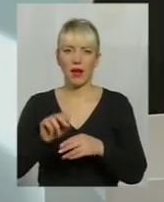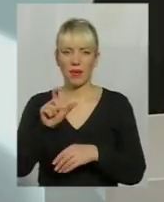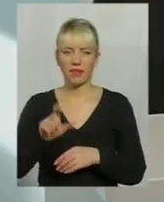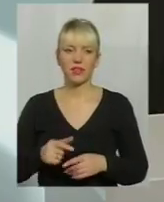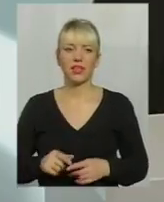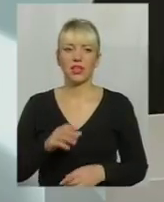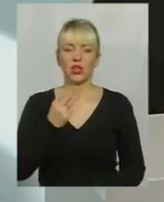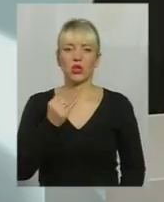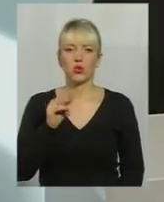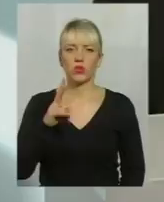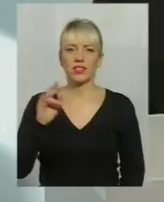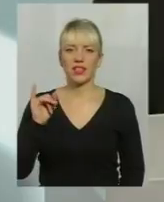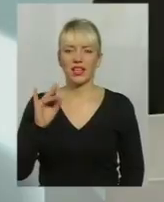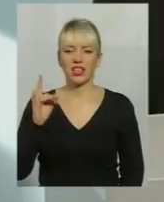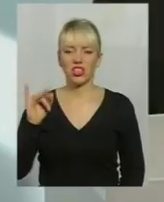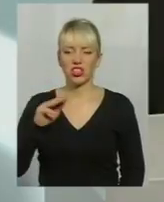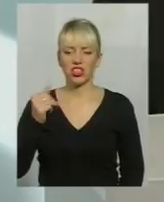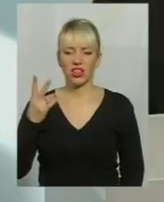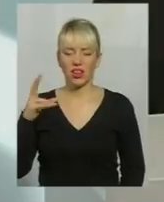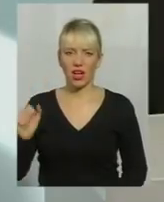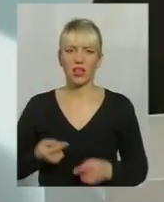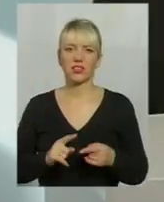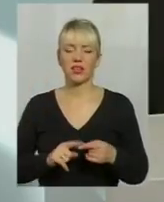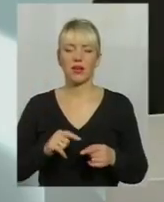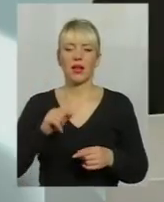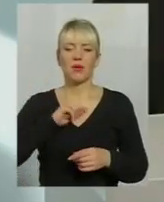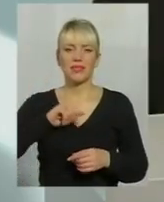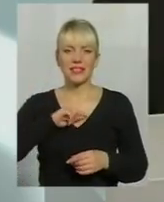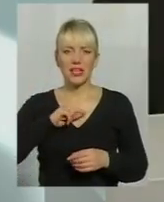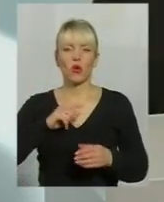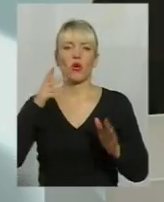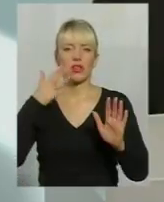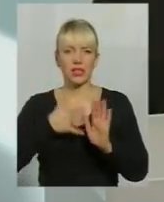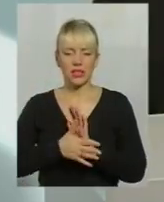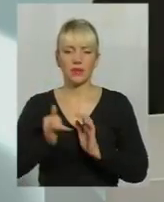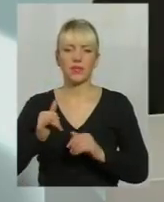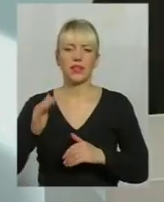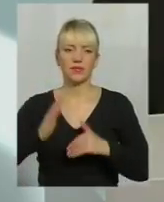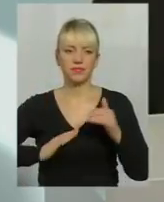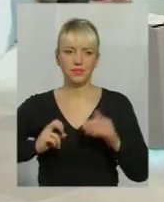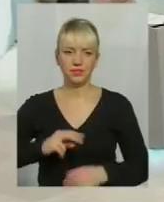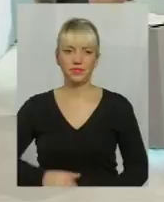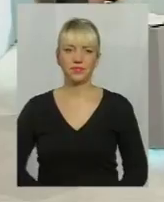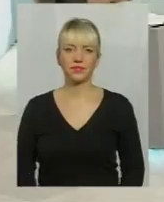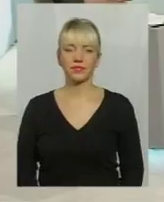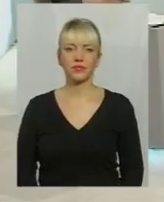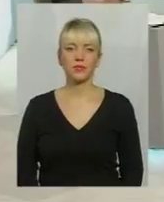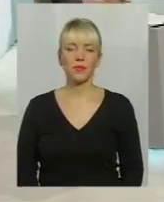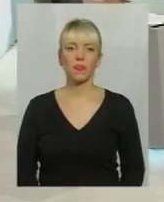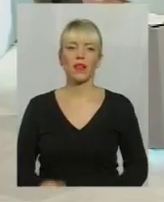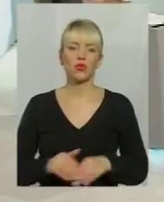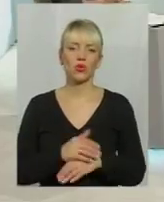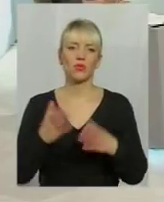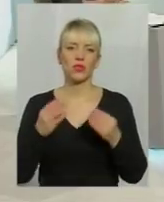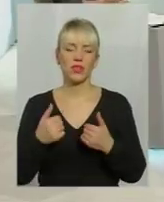Та пані Світлана Шульц-Клімішина, психолог, психотерапевт, психоаналітик та також лідер груп «Балінта». Доброго дня.